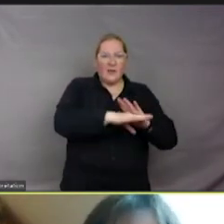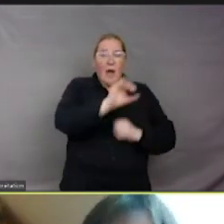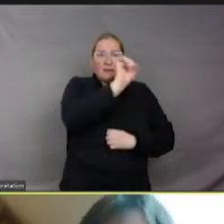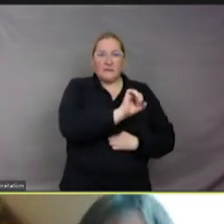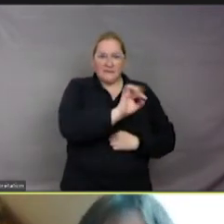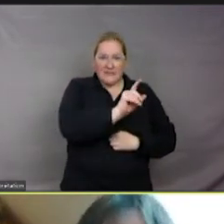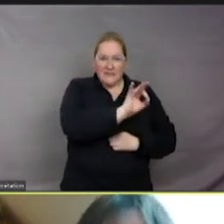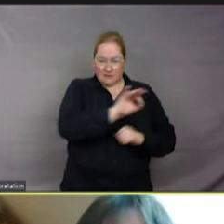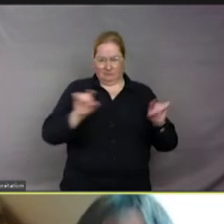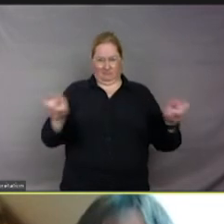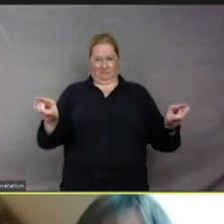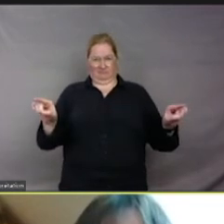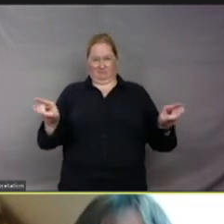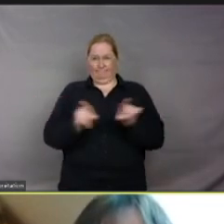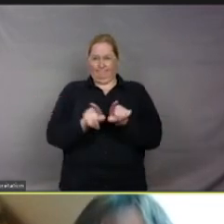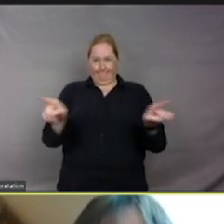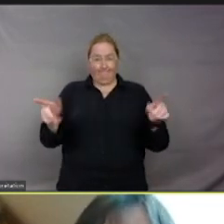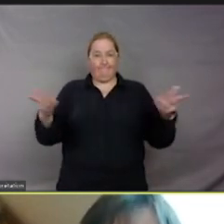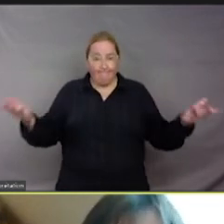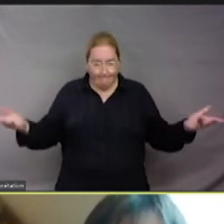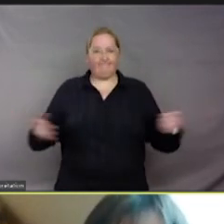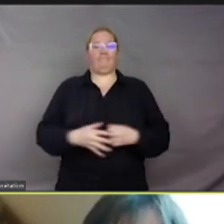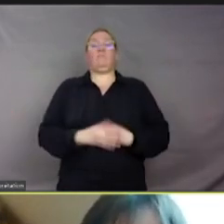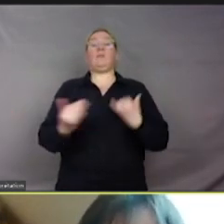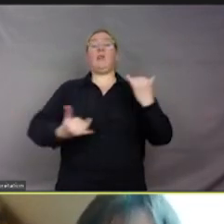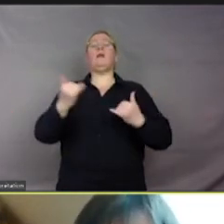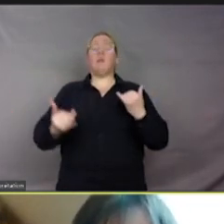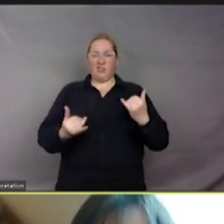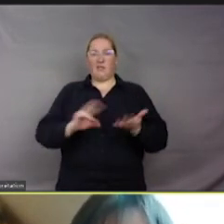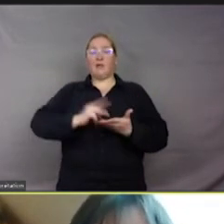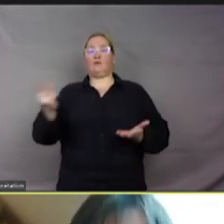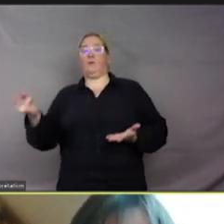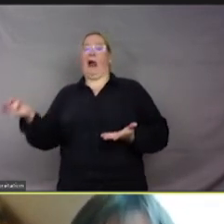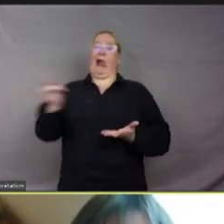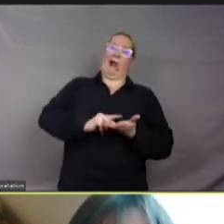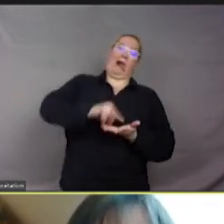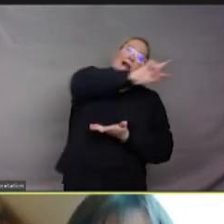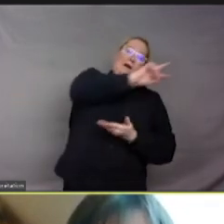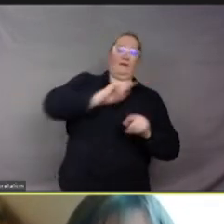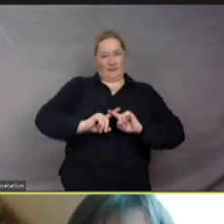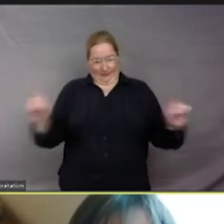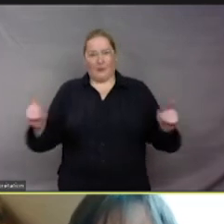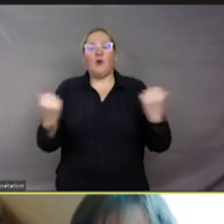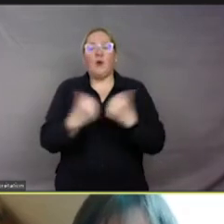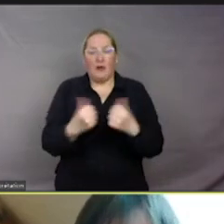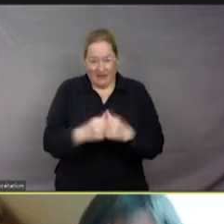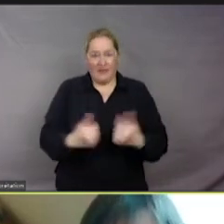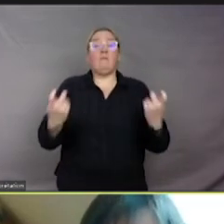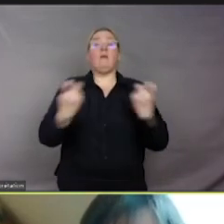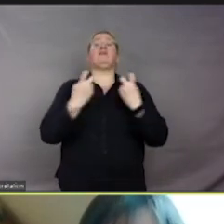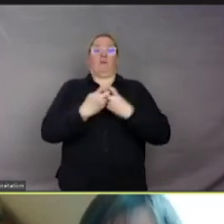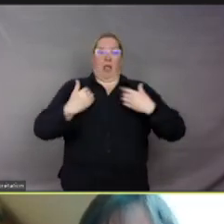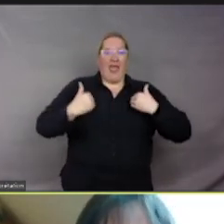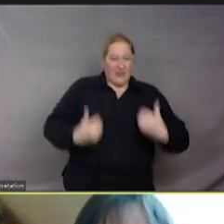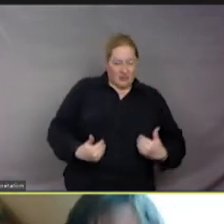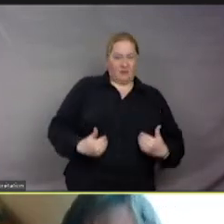inverse l'aspect traductologique et qu'on part dans l'autre sens, voyons comment on traduit « être sensible » depuis le